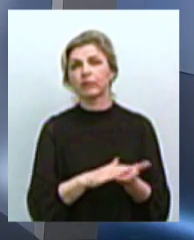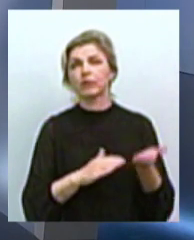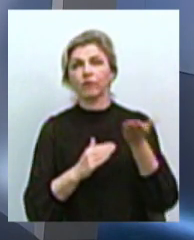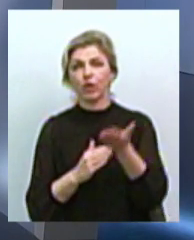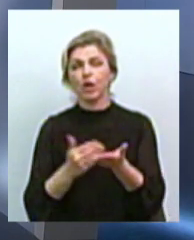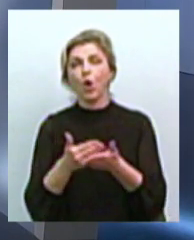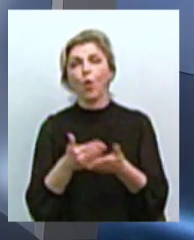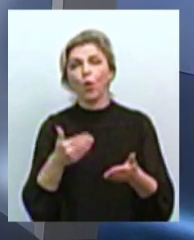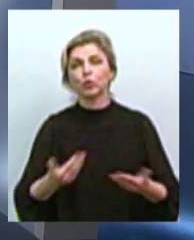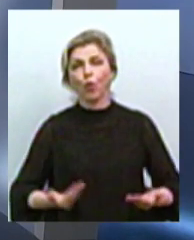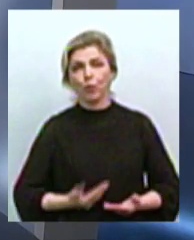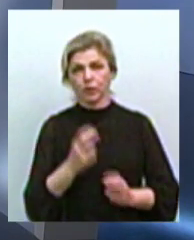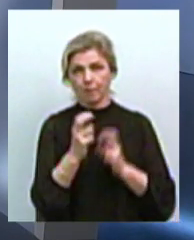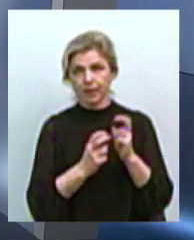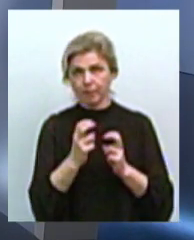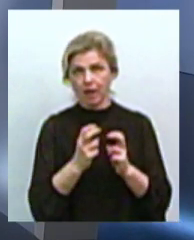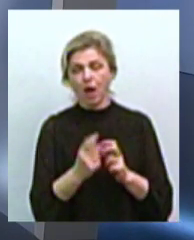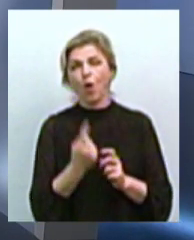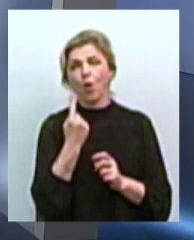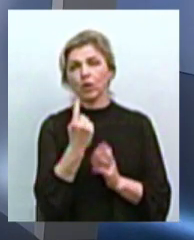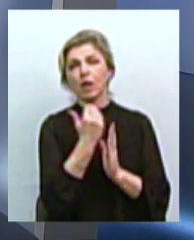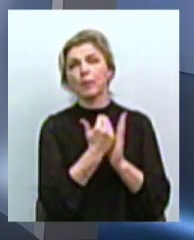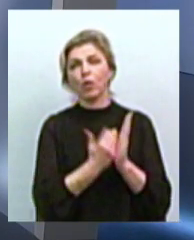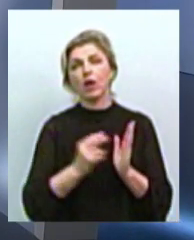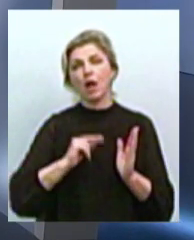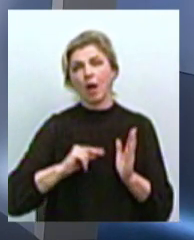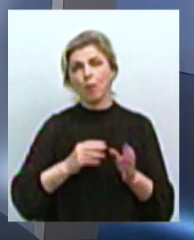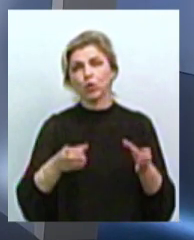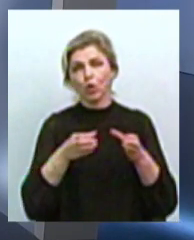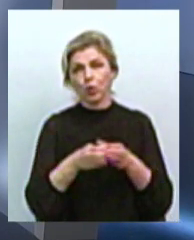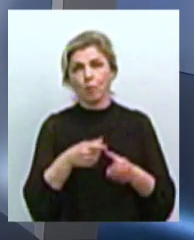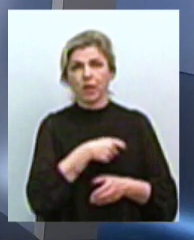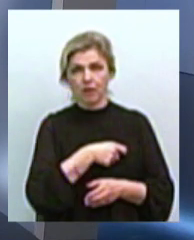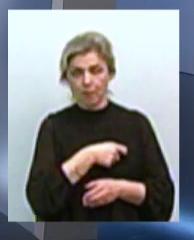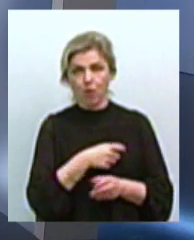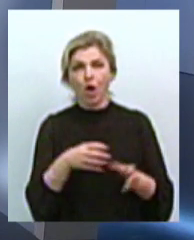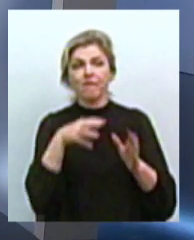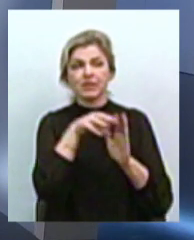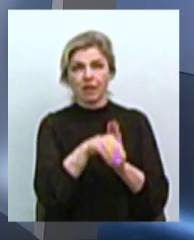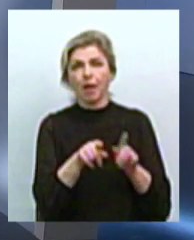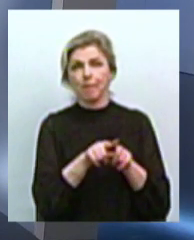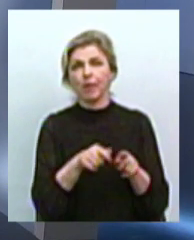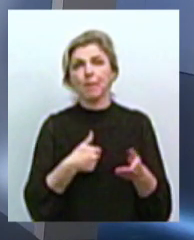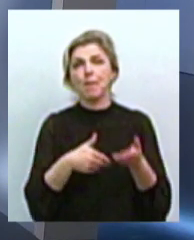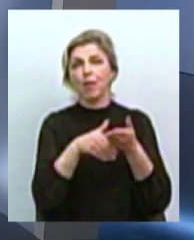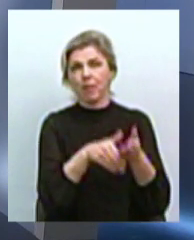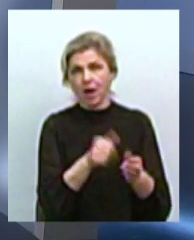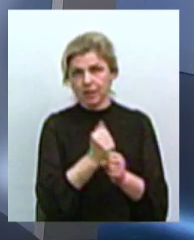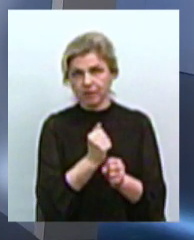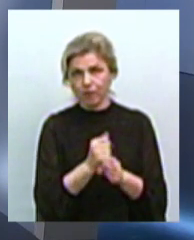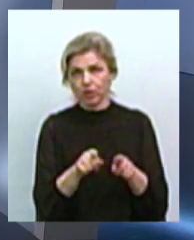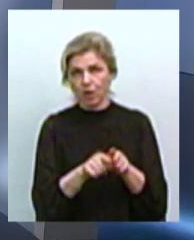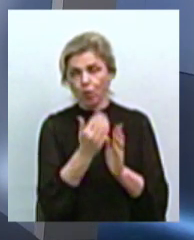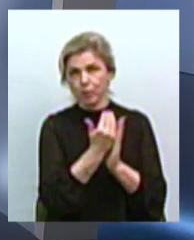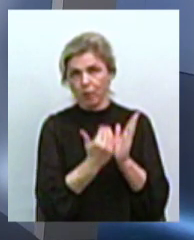комунального підприємства, одна програма – це робоча група депутатів, у складі якої ми так само допомагали їм створювати цю програму, і третя програма – це від